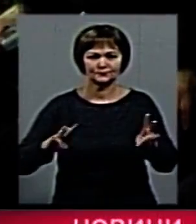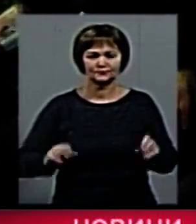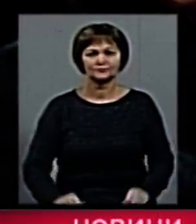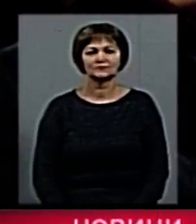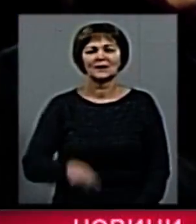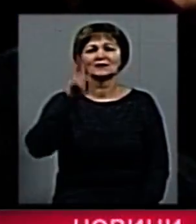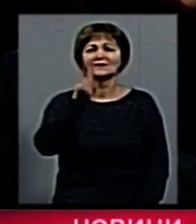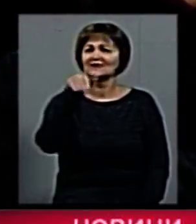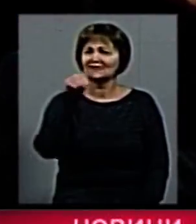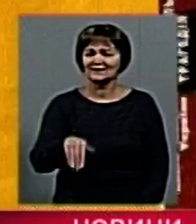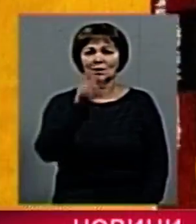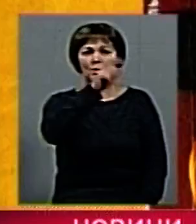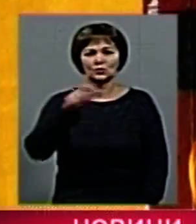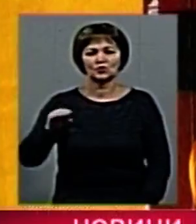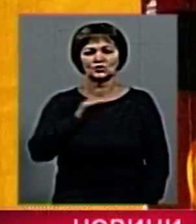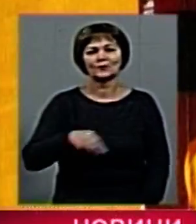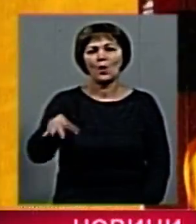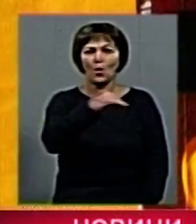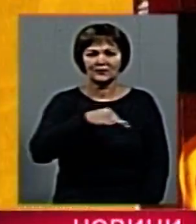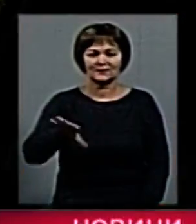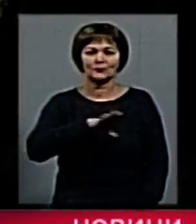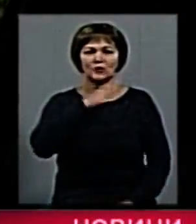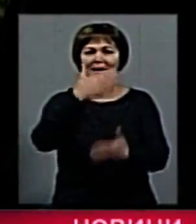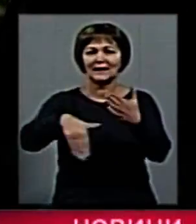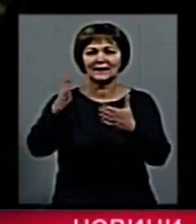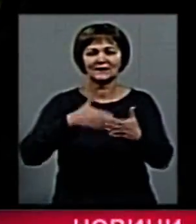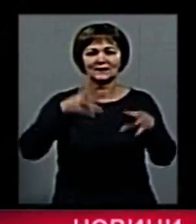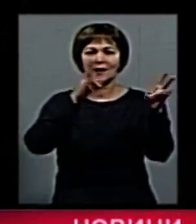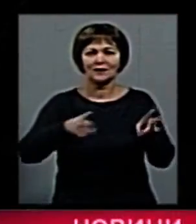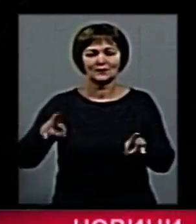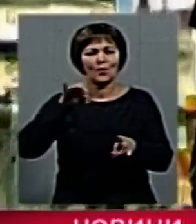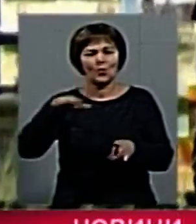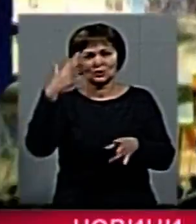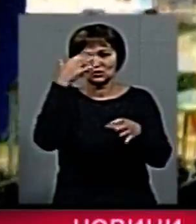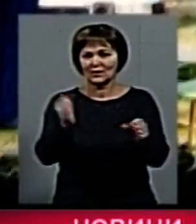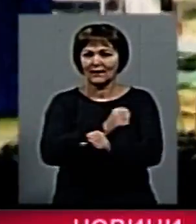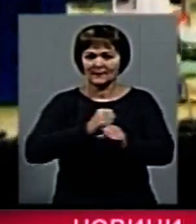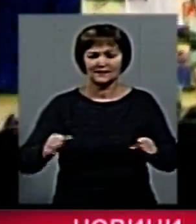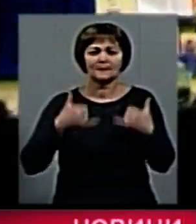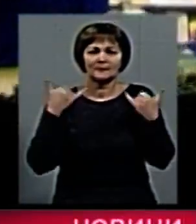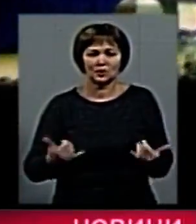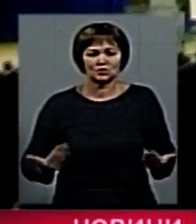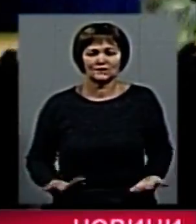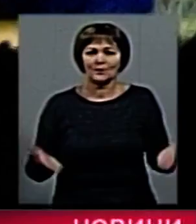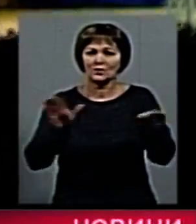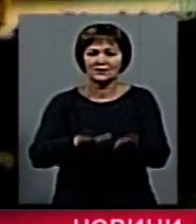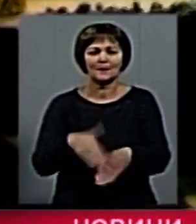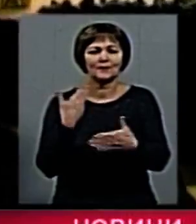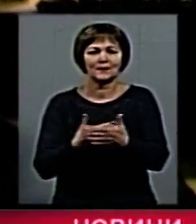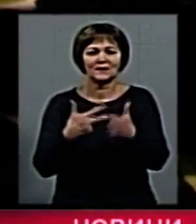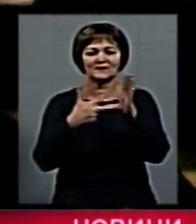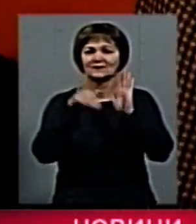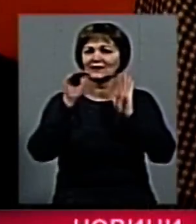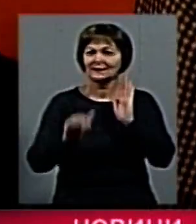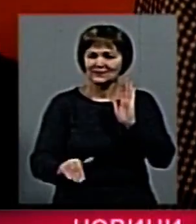20 тисяч мешканців Житомирської області були ліквидаторами наслідків аварії на ЧАЕС. Нині живими залишилося близько 8